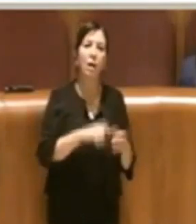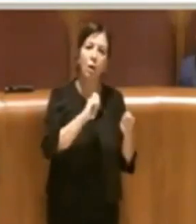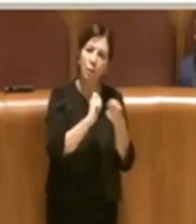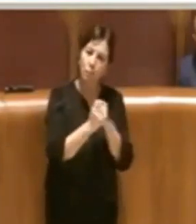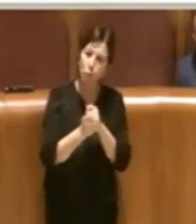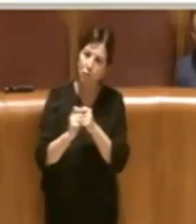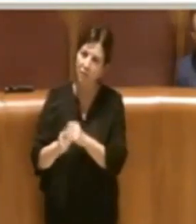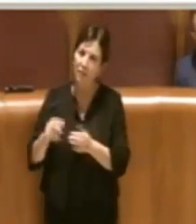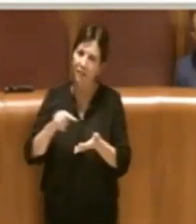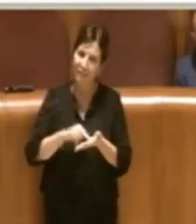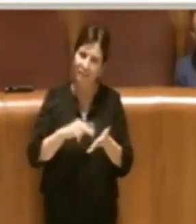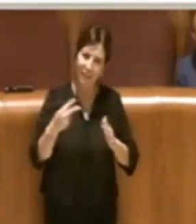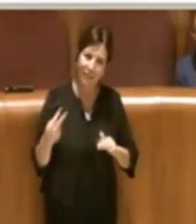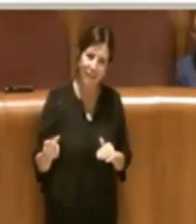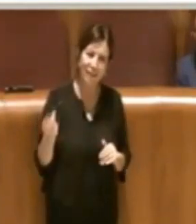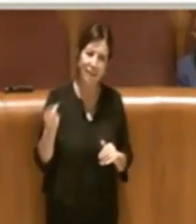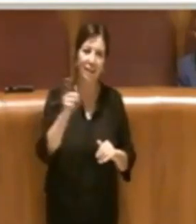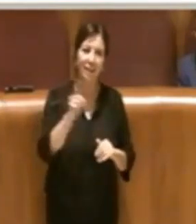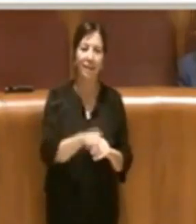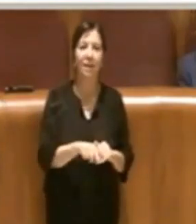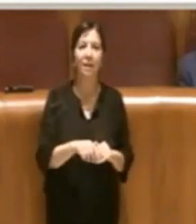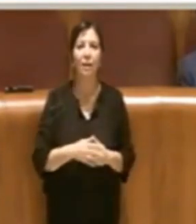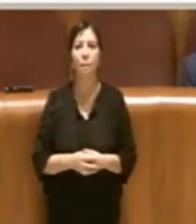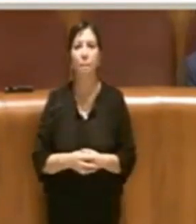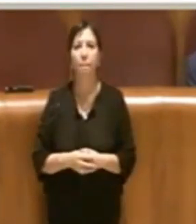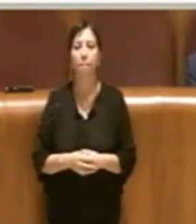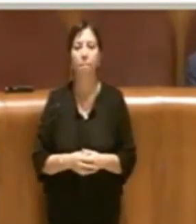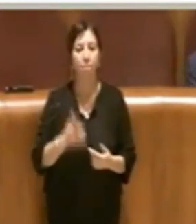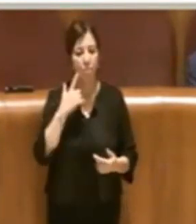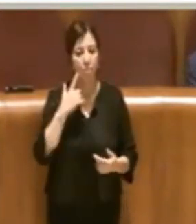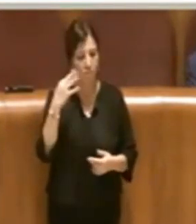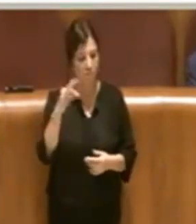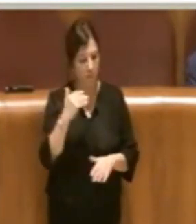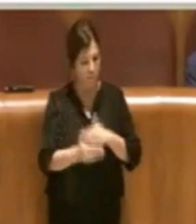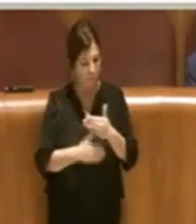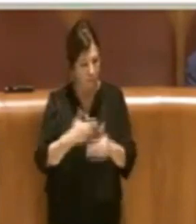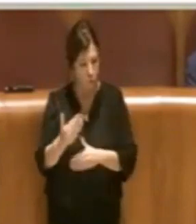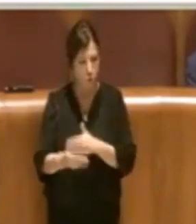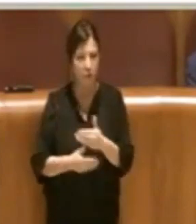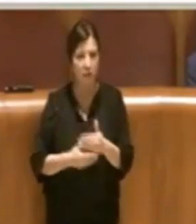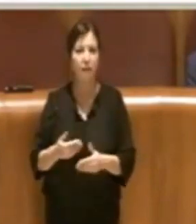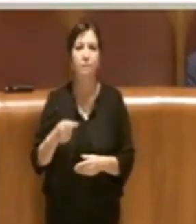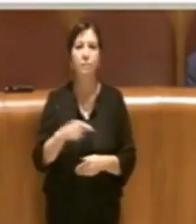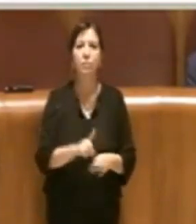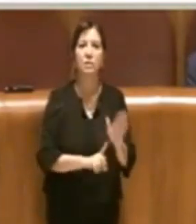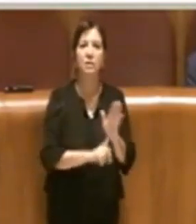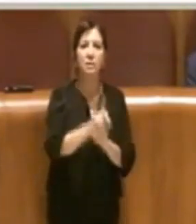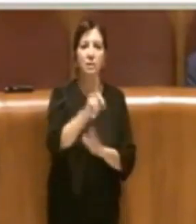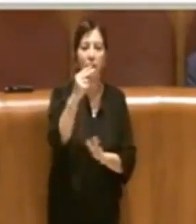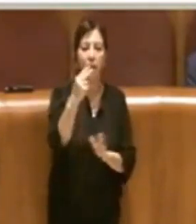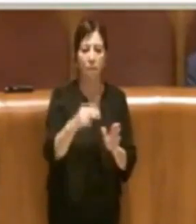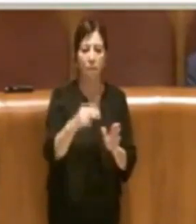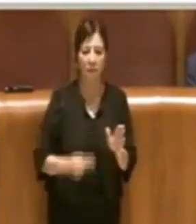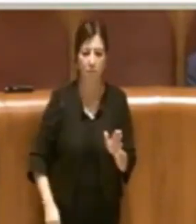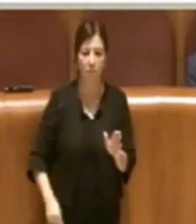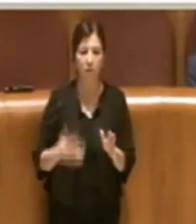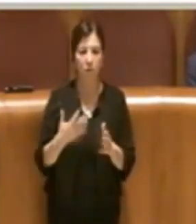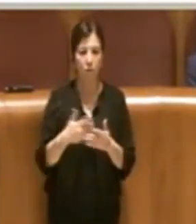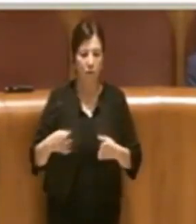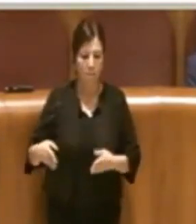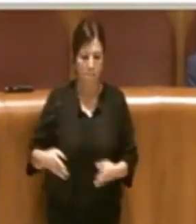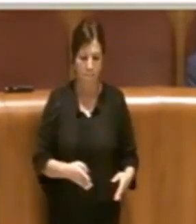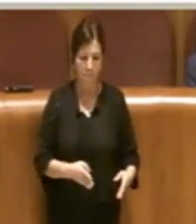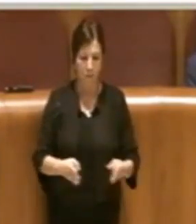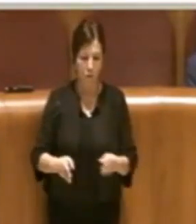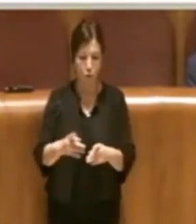tecniche e anche di migliorie. Questi sono i risultati negli emendamenti, anche perché è stato un percorso